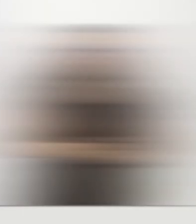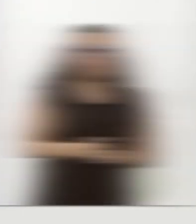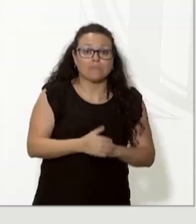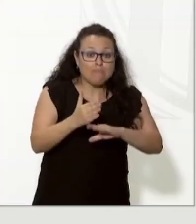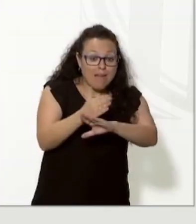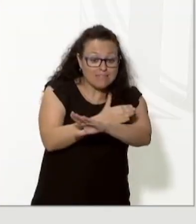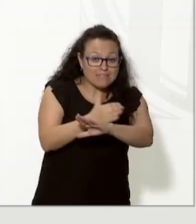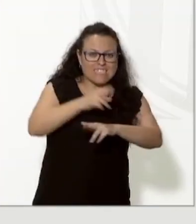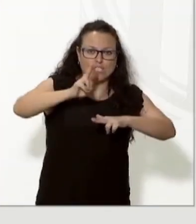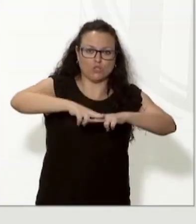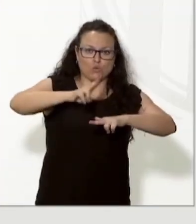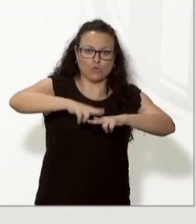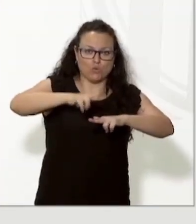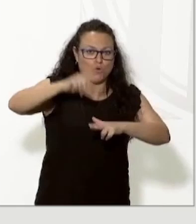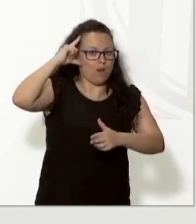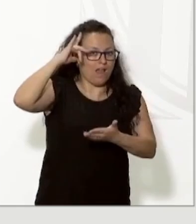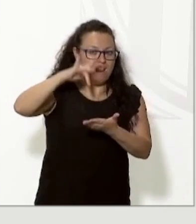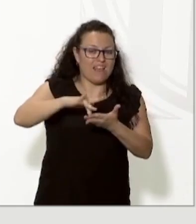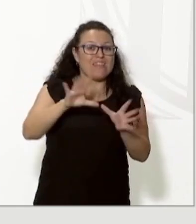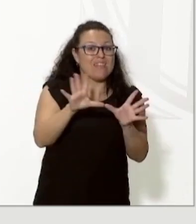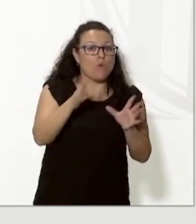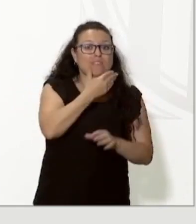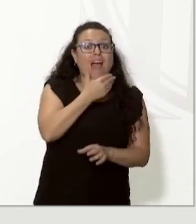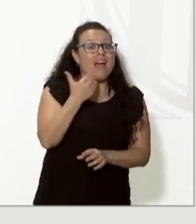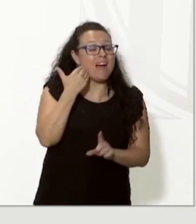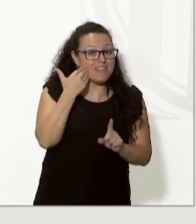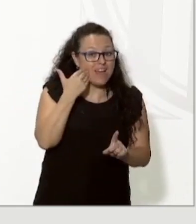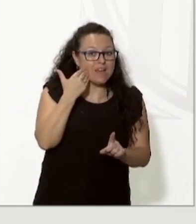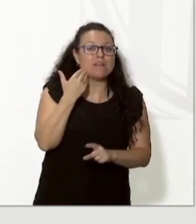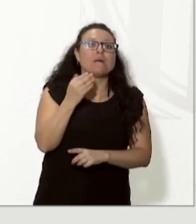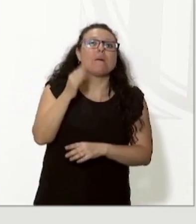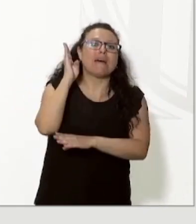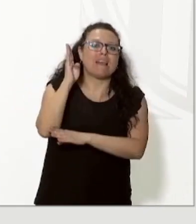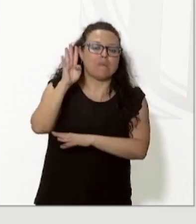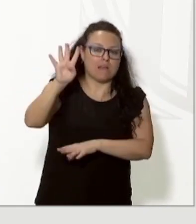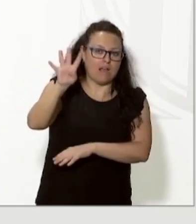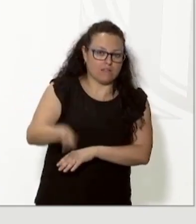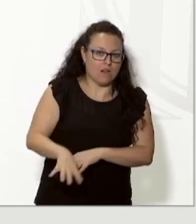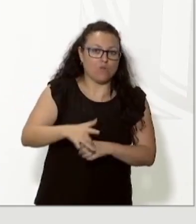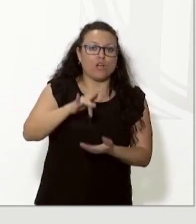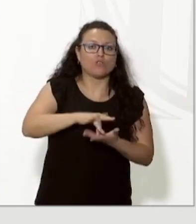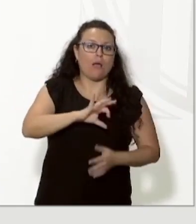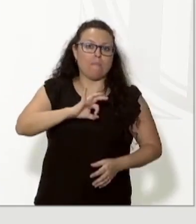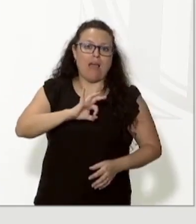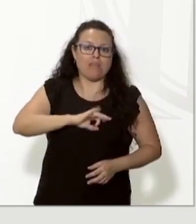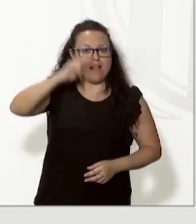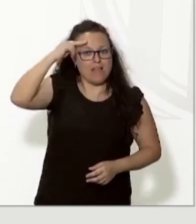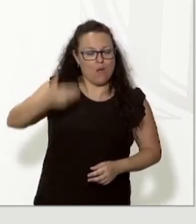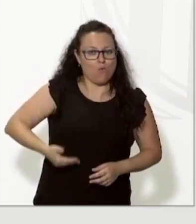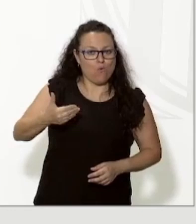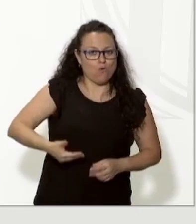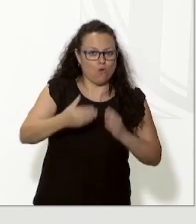Prèviament a l'acte institucional de la Diada, el dia 10 a la tarda, el Parlament de Catalunya lliurarà la medalla d'honor al monestir de